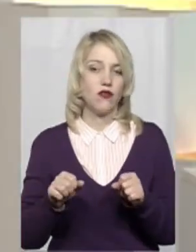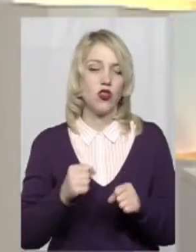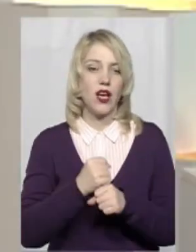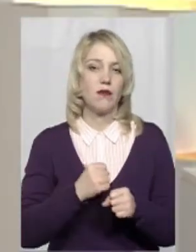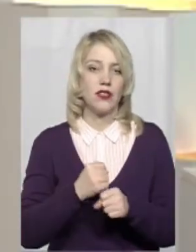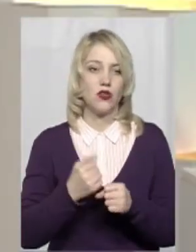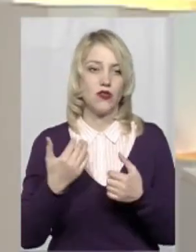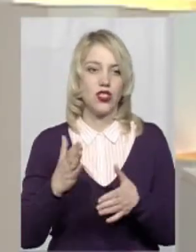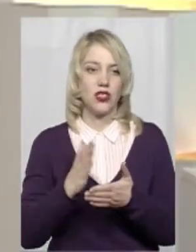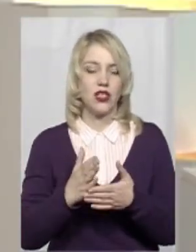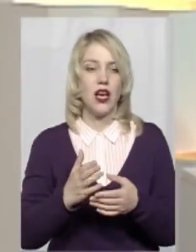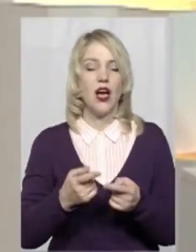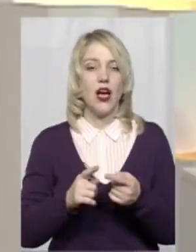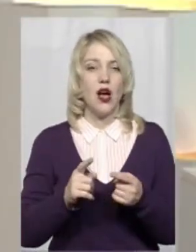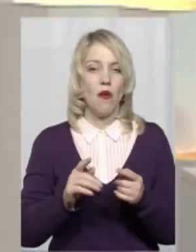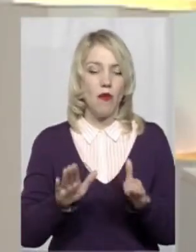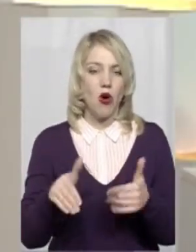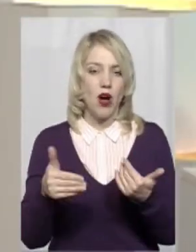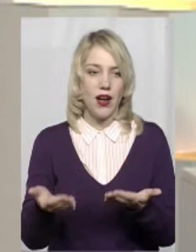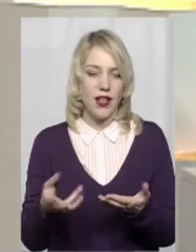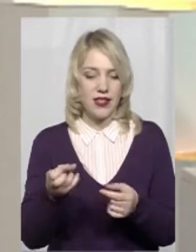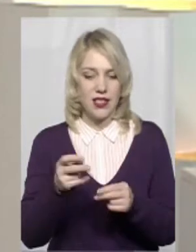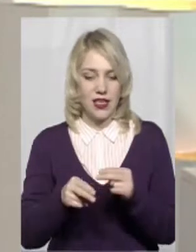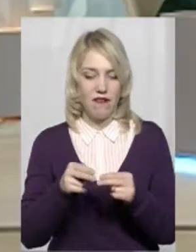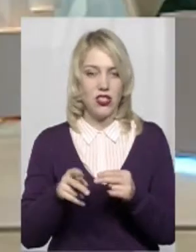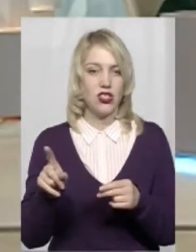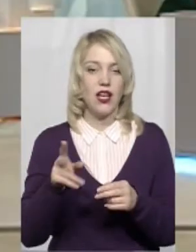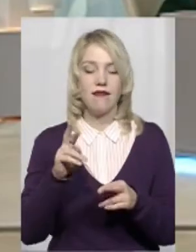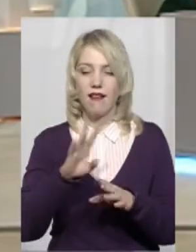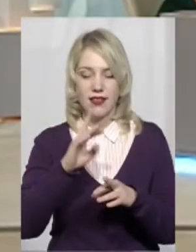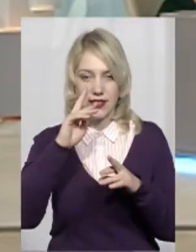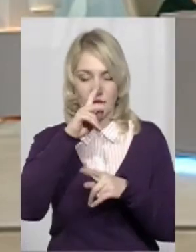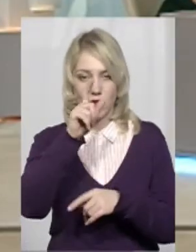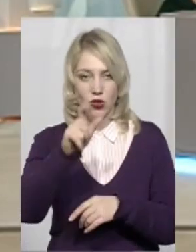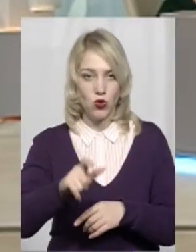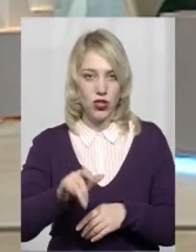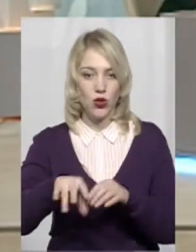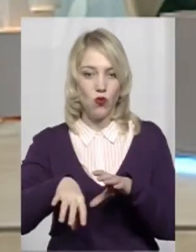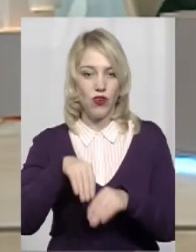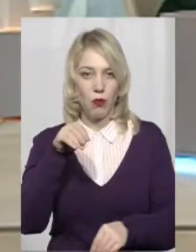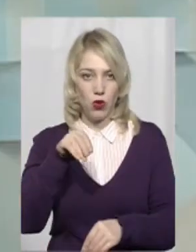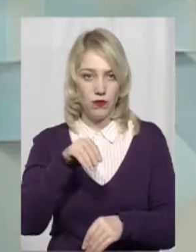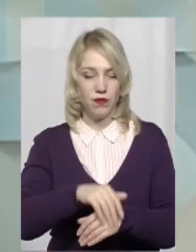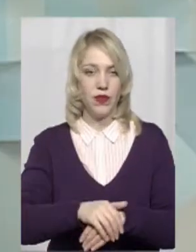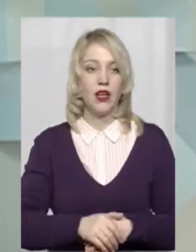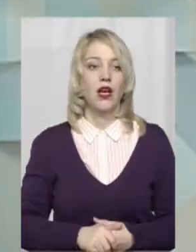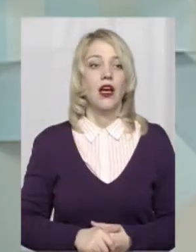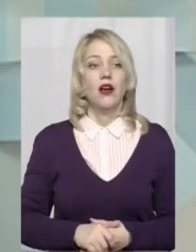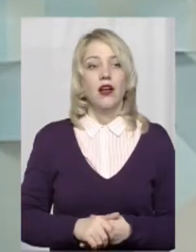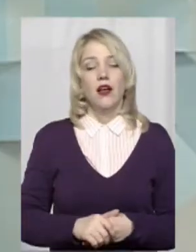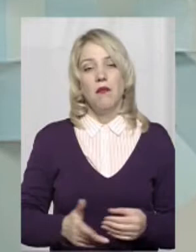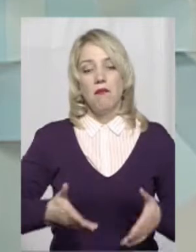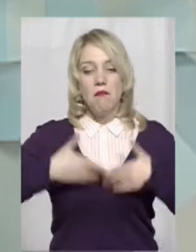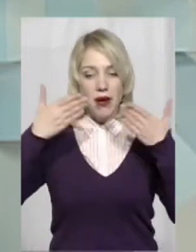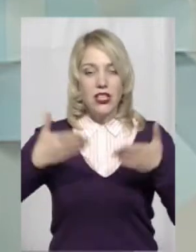напрацьовані вже є універсальні поради, от на завершення, як не схибити людині у виборі? Ви